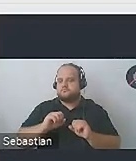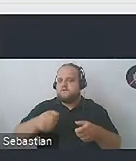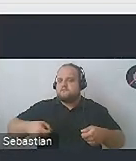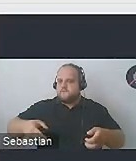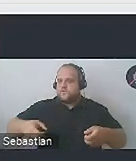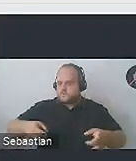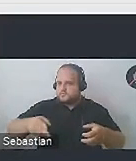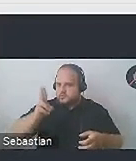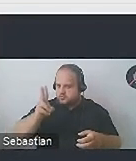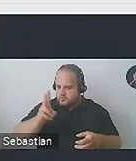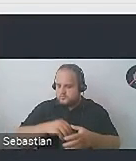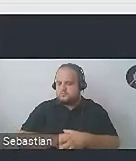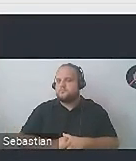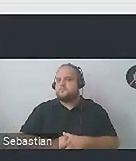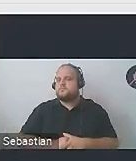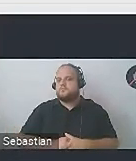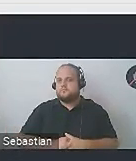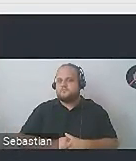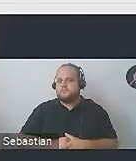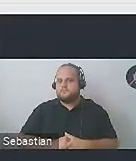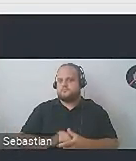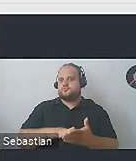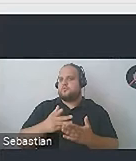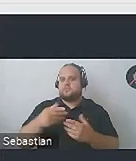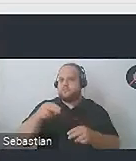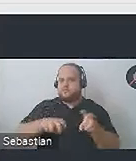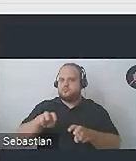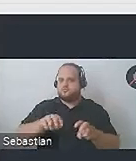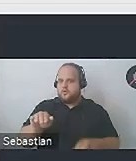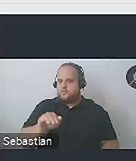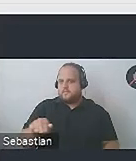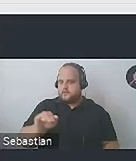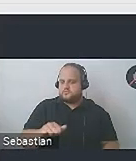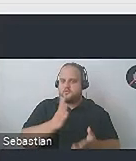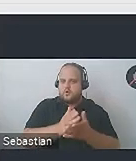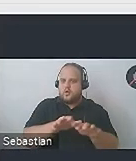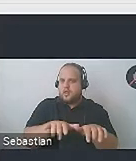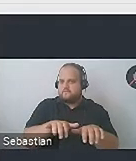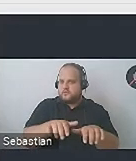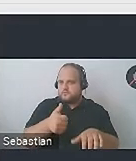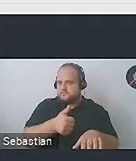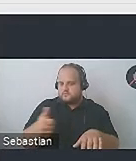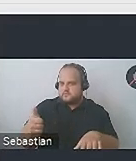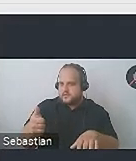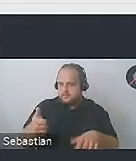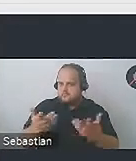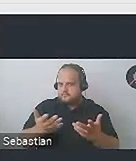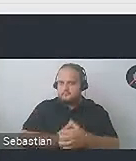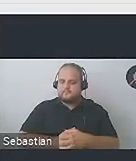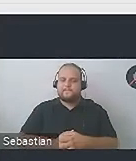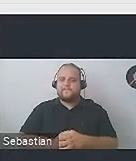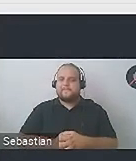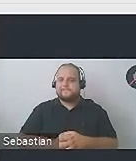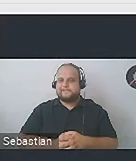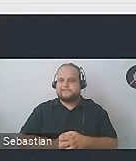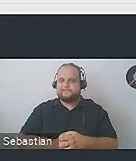na przykład, które używają zamiast myszki do komputera na przykład klawiatury albo innego urządzenia wskazującego. I dla tych